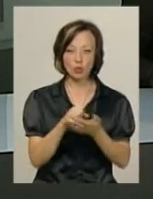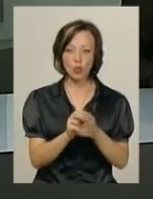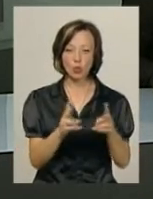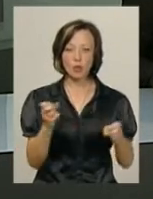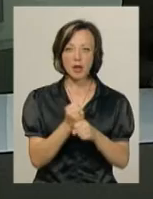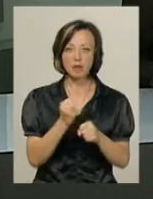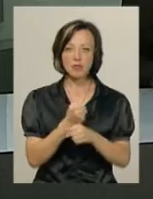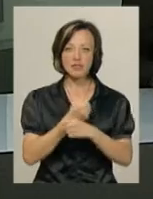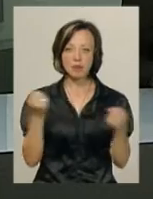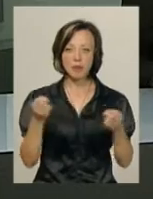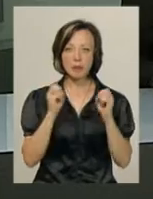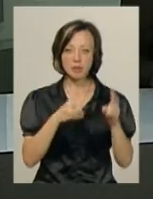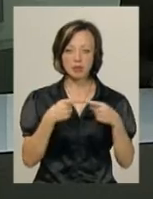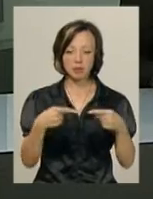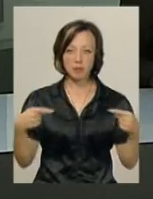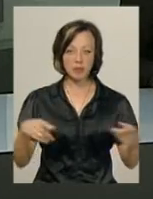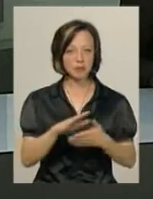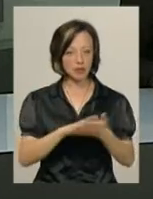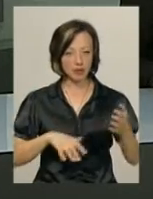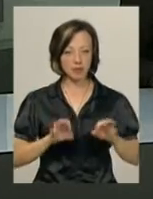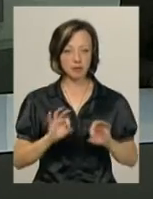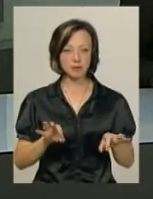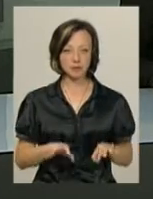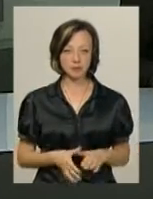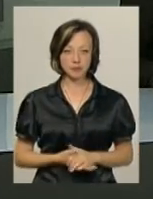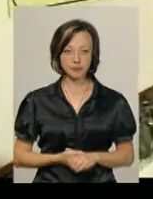працює з вибухонебезпечними предметами – далі в сюжеті.